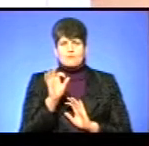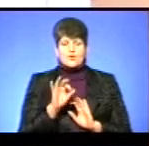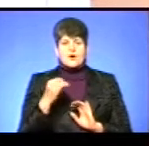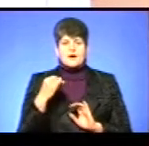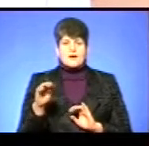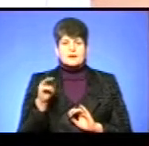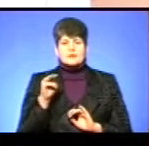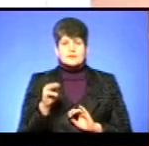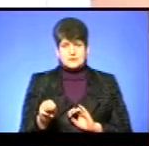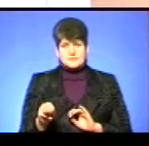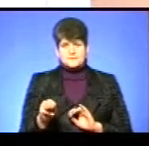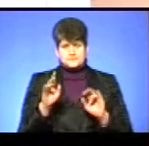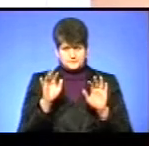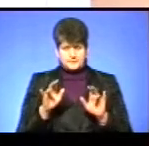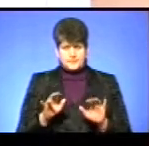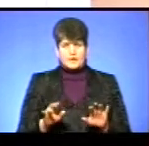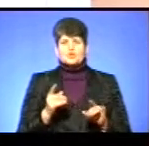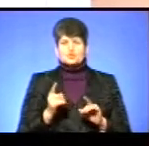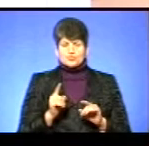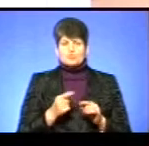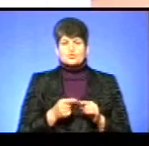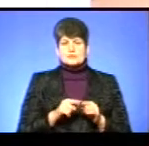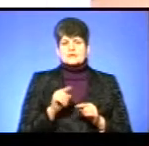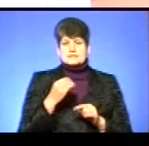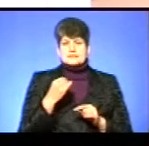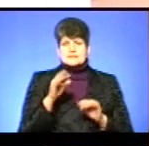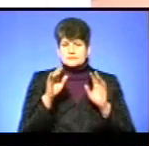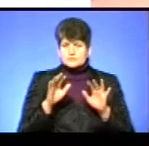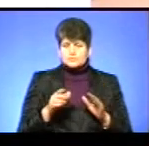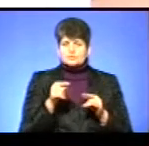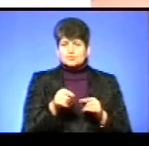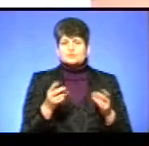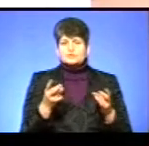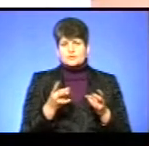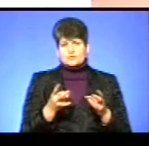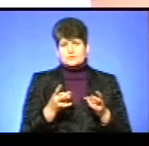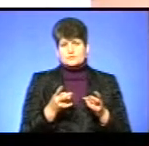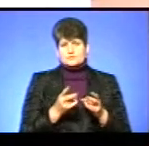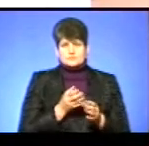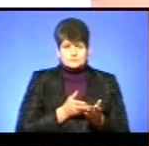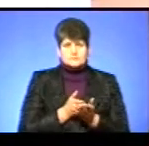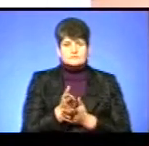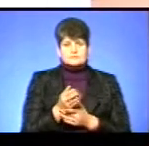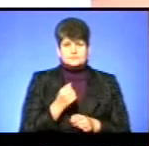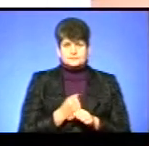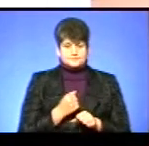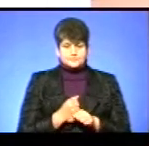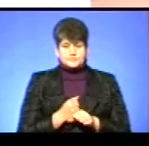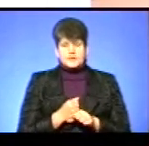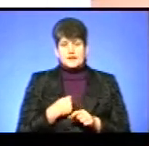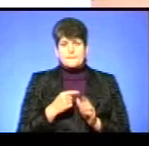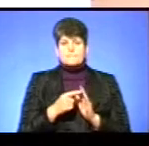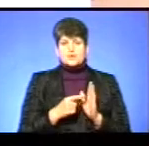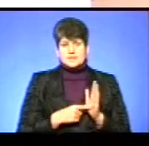про сутність ІТ, чому саме в ІТ потрібно йти. Ось так. І я поділилася своїм